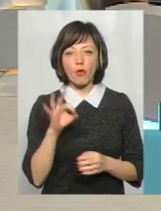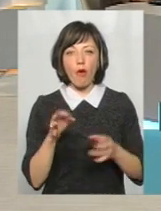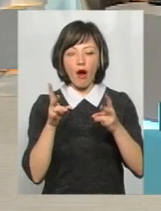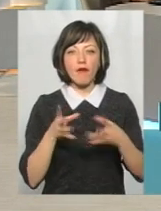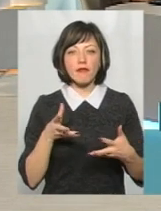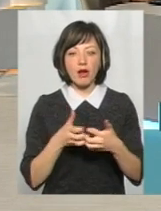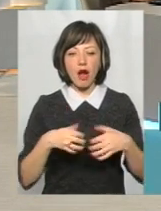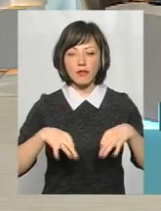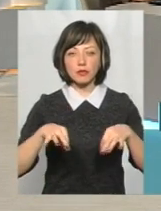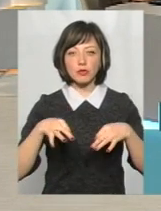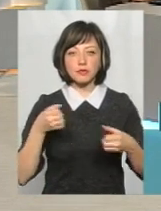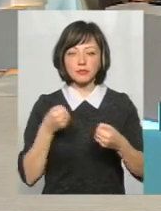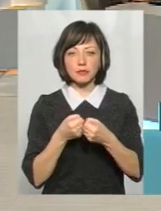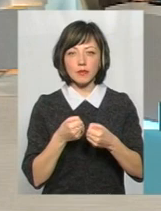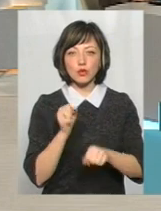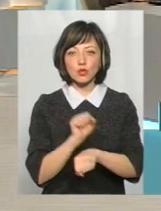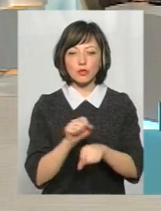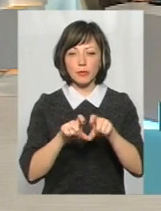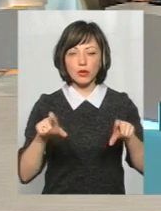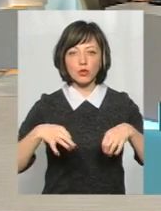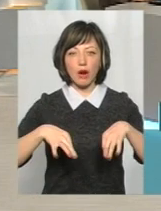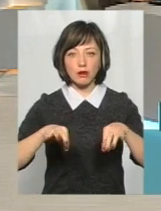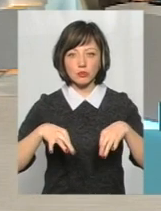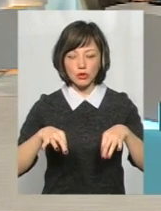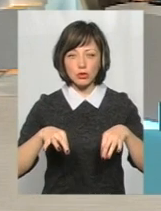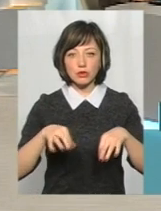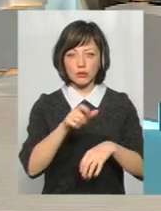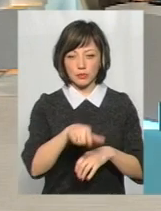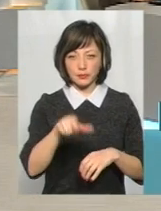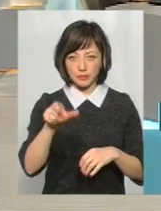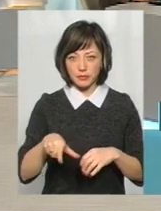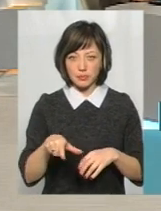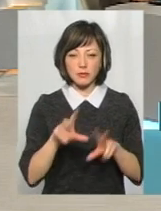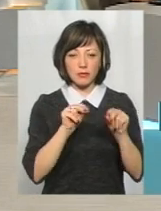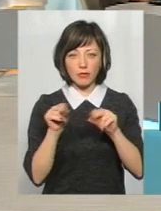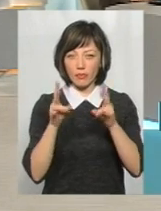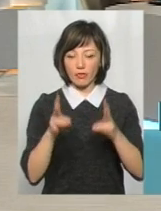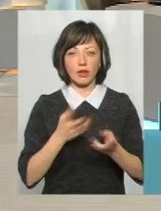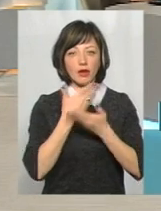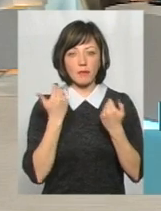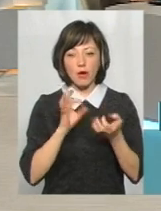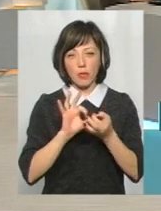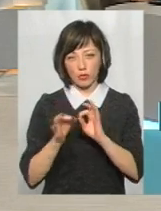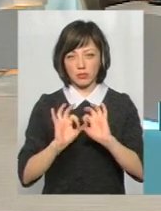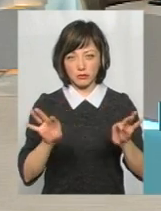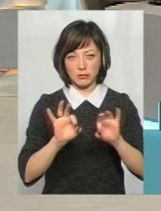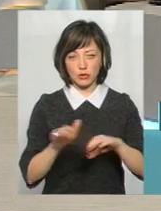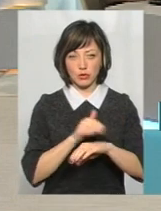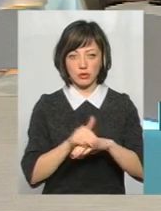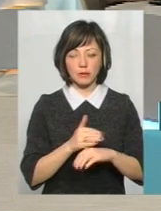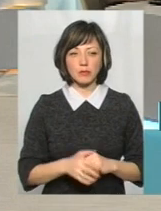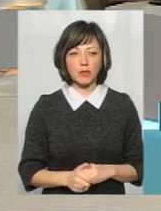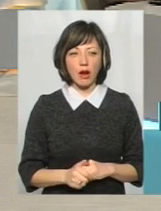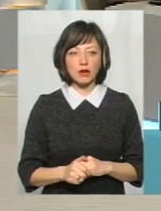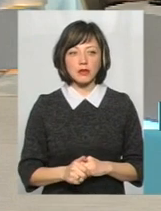Автомобіль врізався в зупинку громадського транспорту. На щастя, травм ніхто не зазнав. А поділіться, будь ласка, подробицями. Так, дійсно,